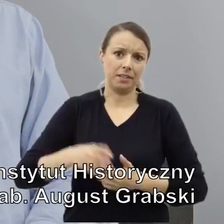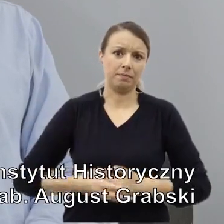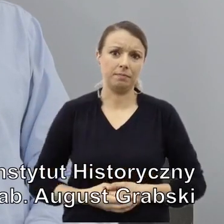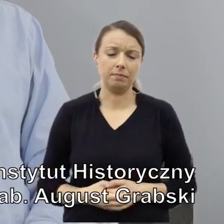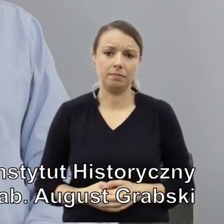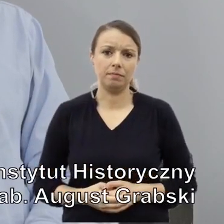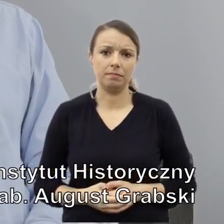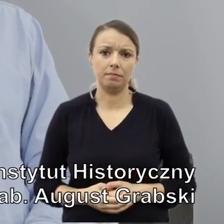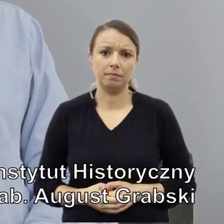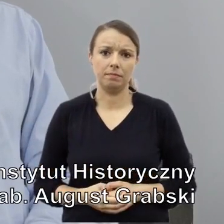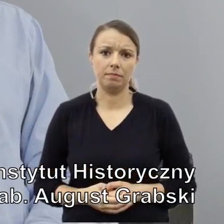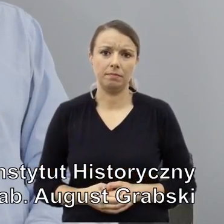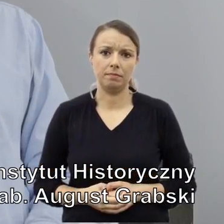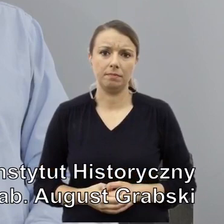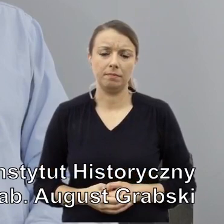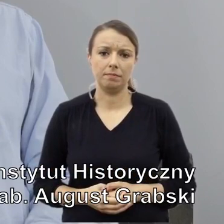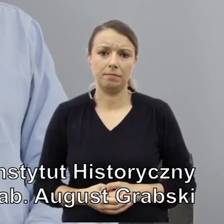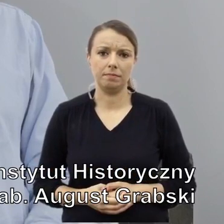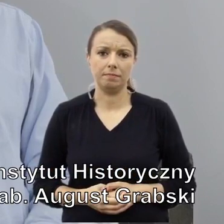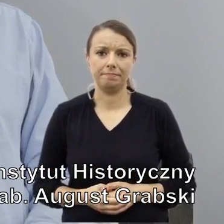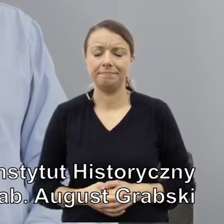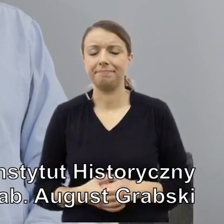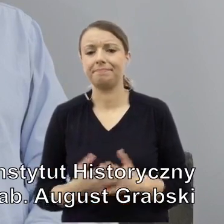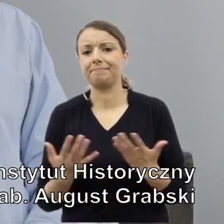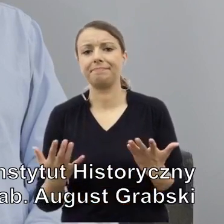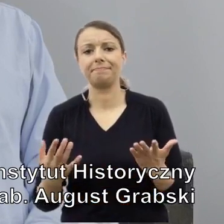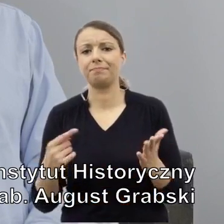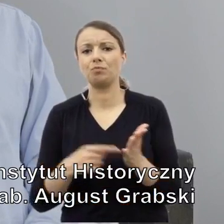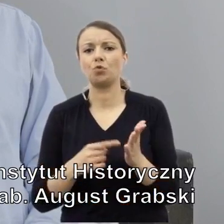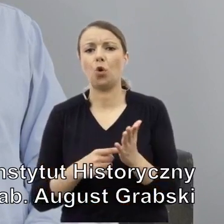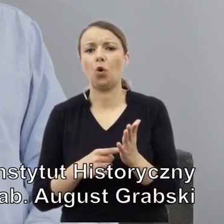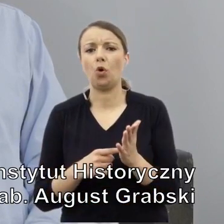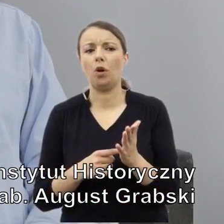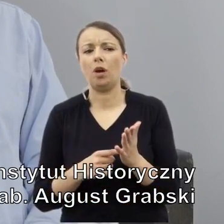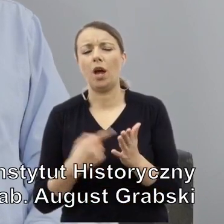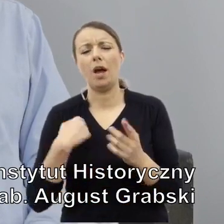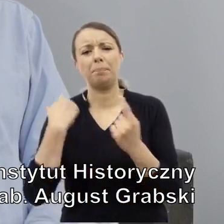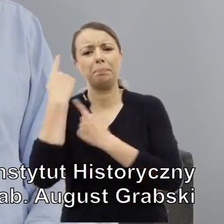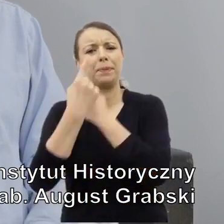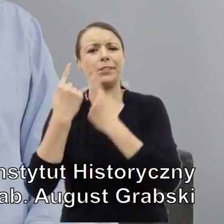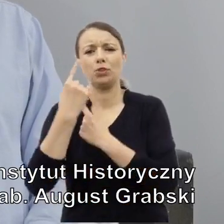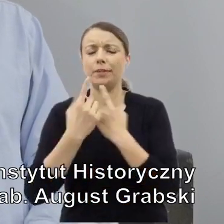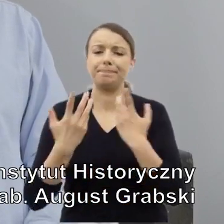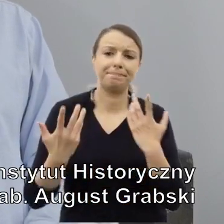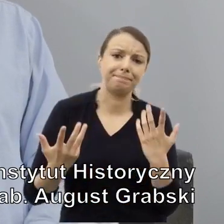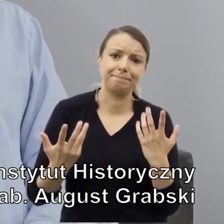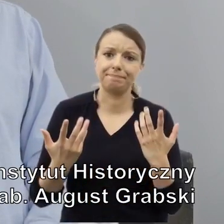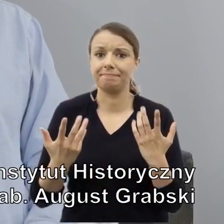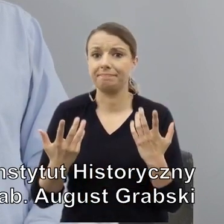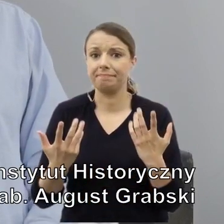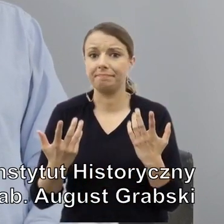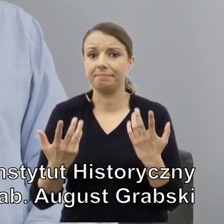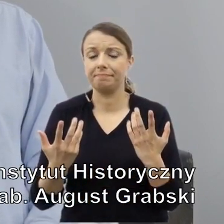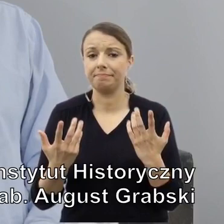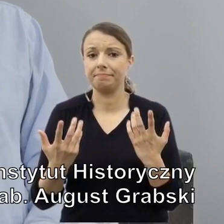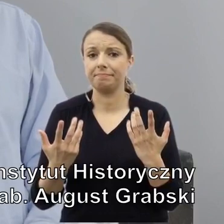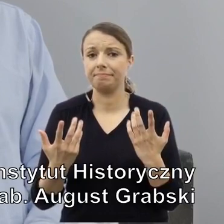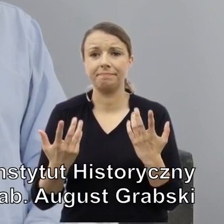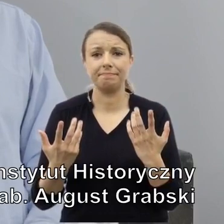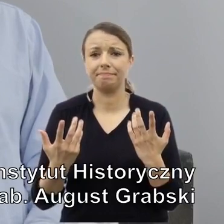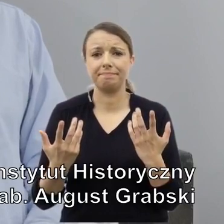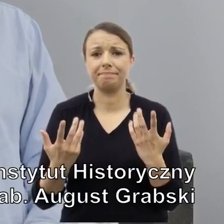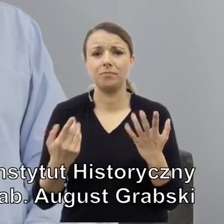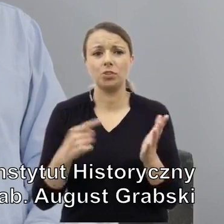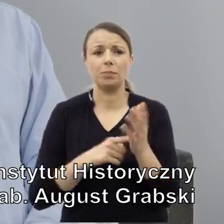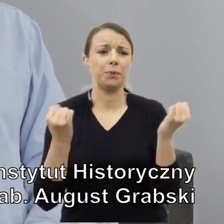Nie wydaje się ta teza w żaden sposób powiedziałbym godna jakiejś